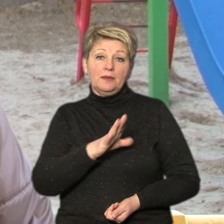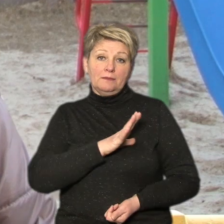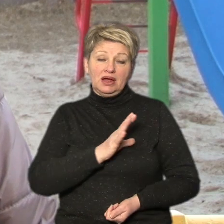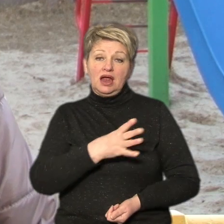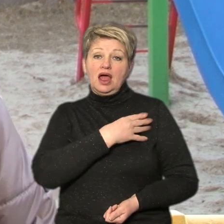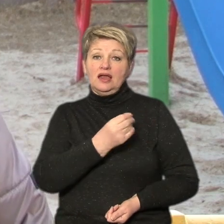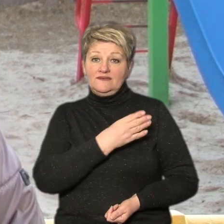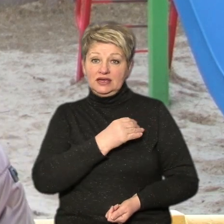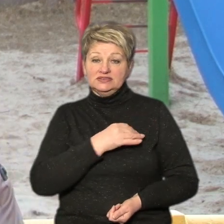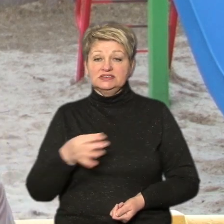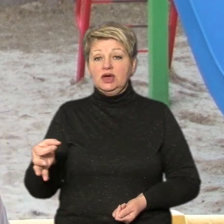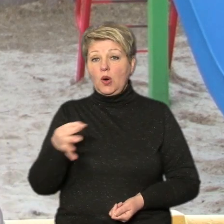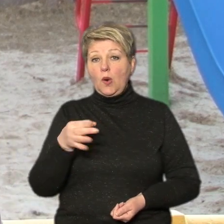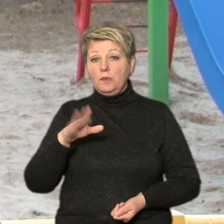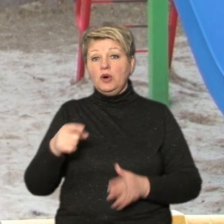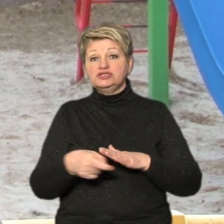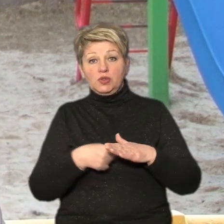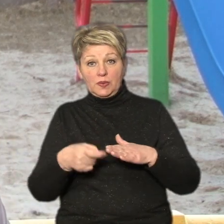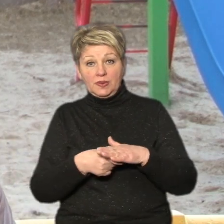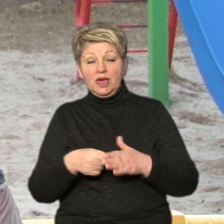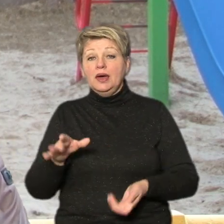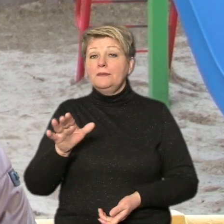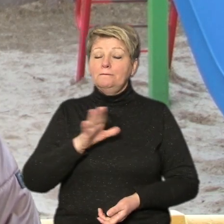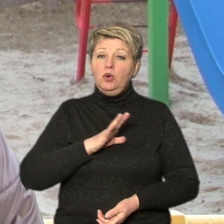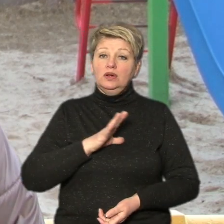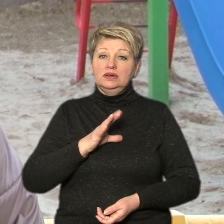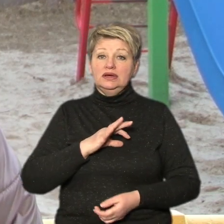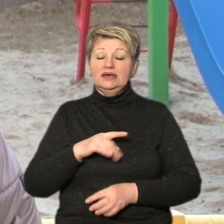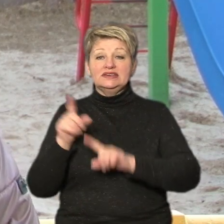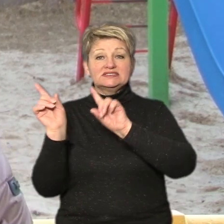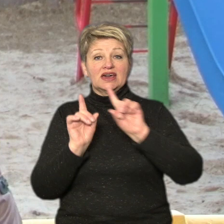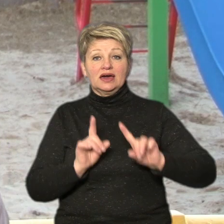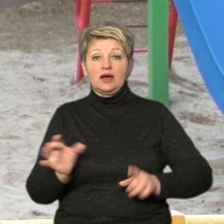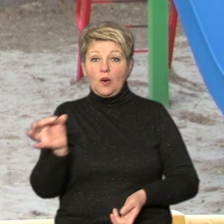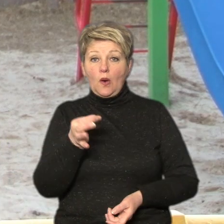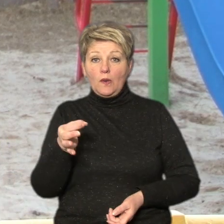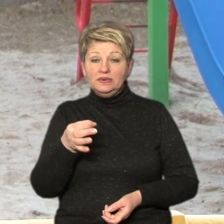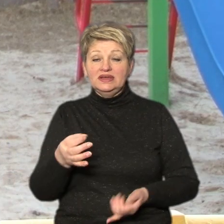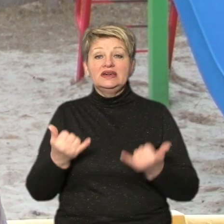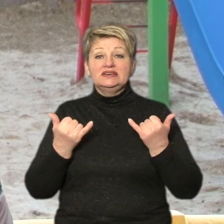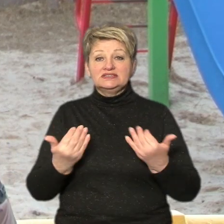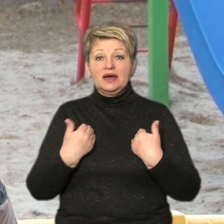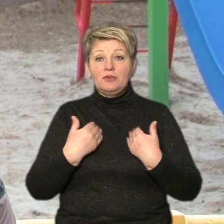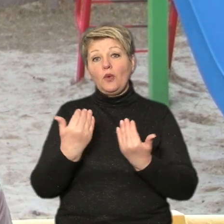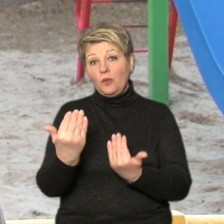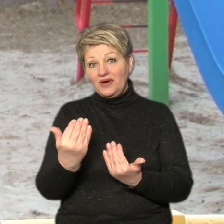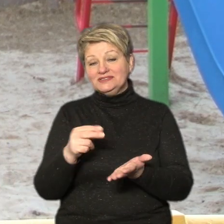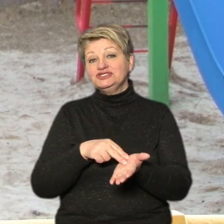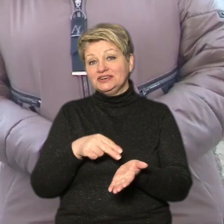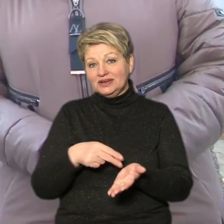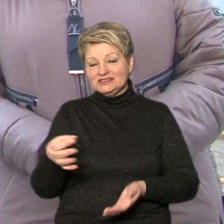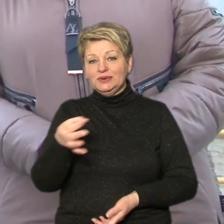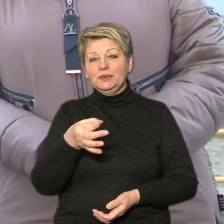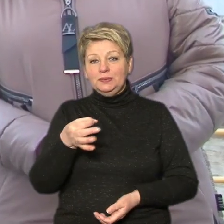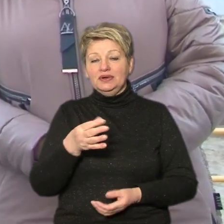області вже після Донецької. І були і у Закарпатській області. Зараз ми у вас у Черкаській області.